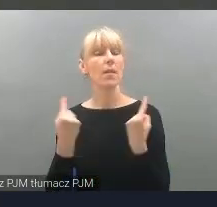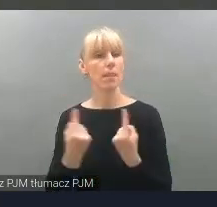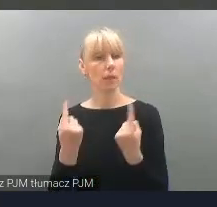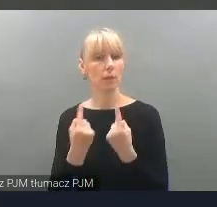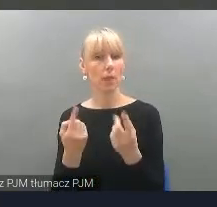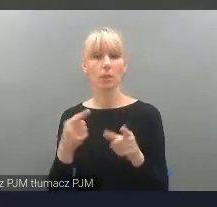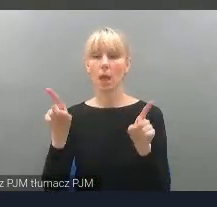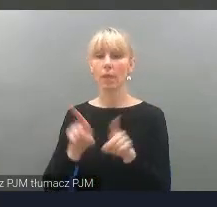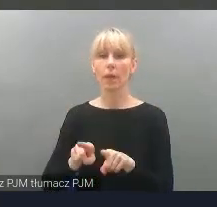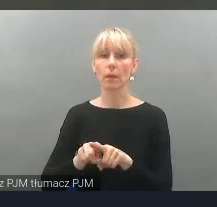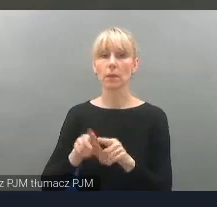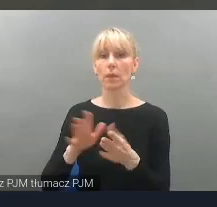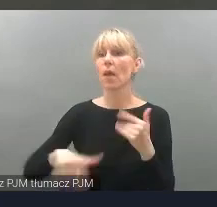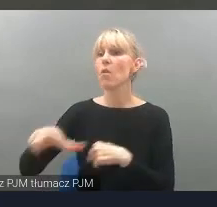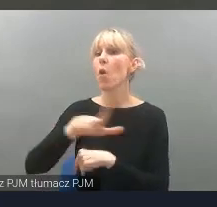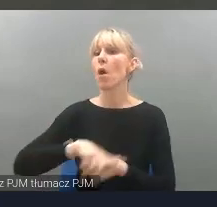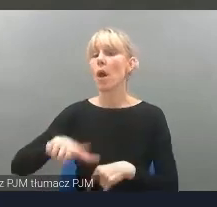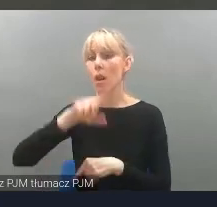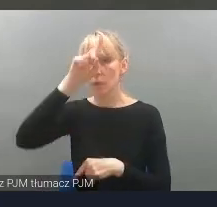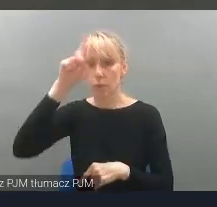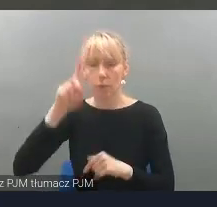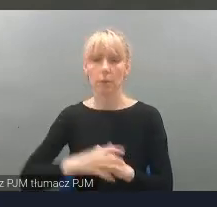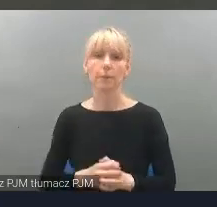rzeczniczyły w naszych lokalnych społecznościach.